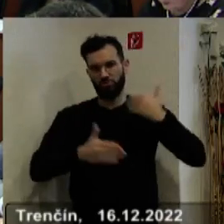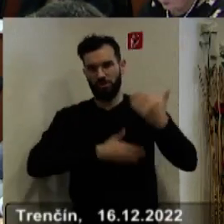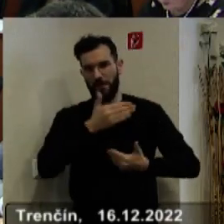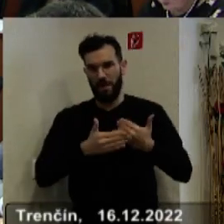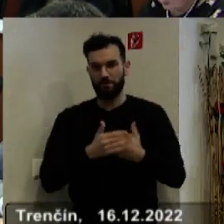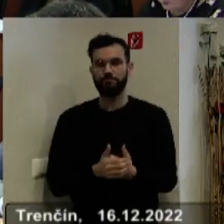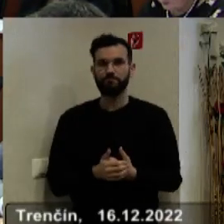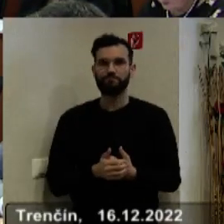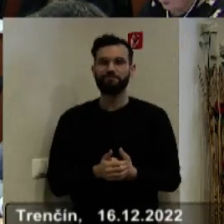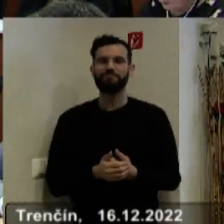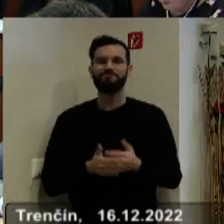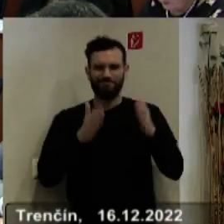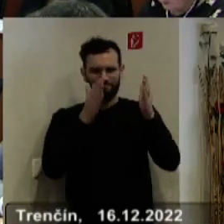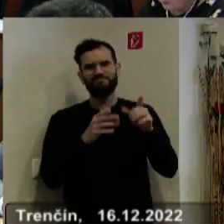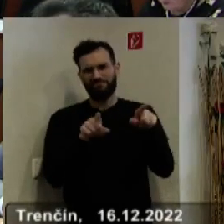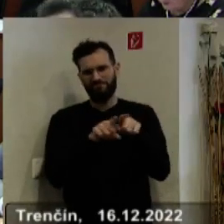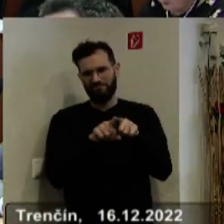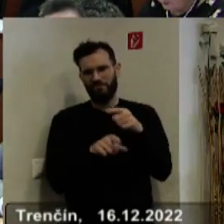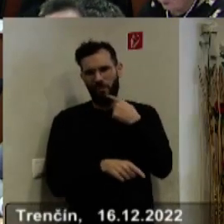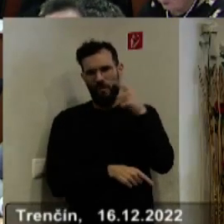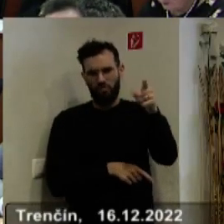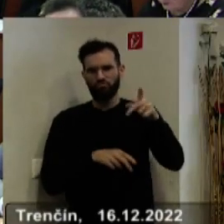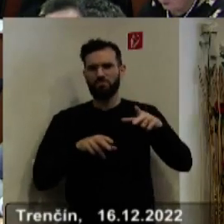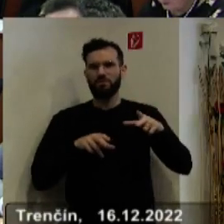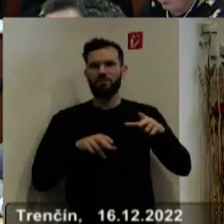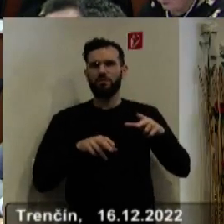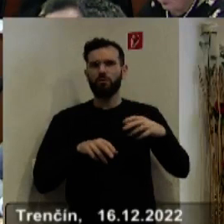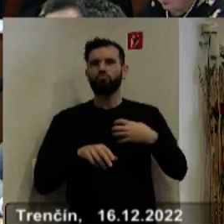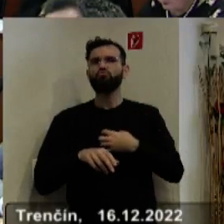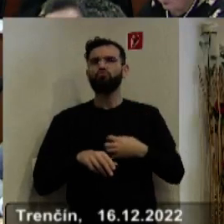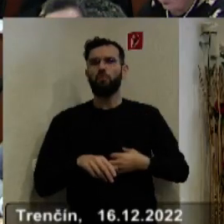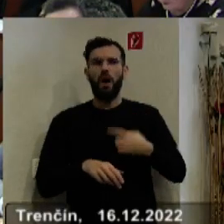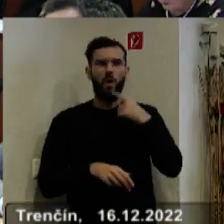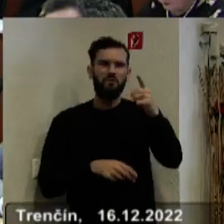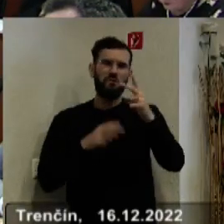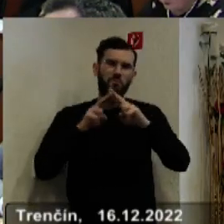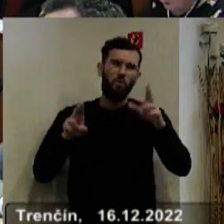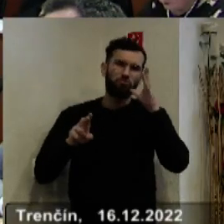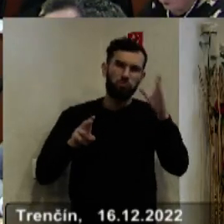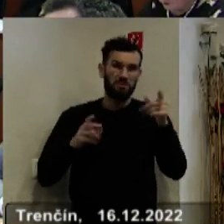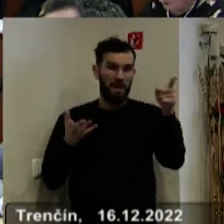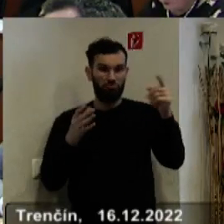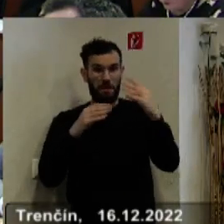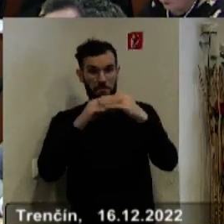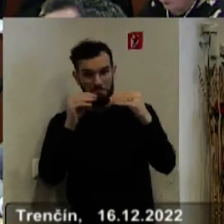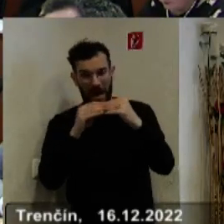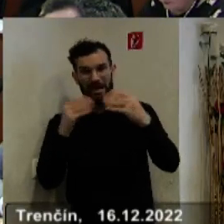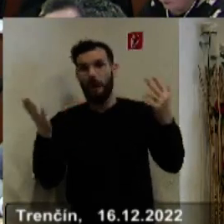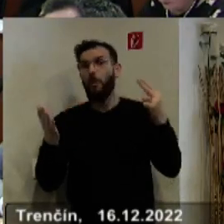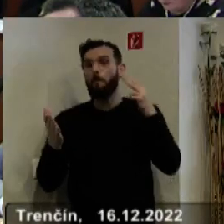Isté aj ty si naznačil, že je možnosť ešte niektorých úprav, či už na marcovom, alebo neskôr možno na majovom